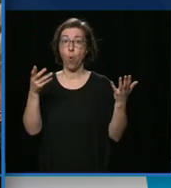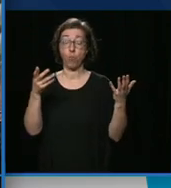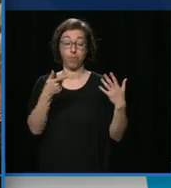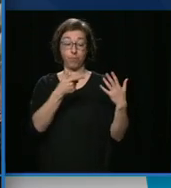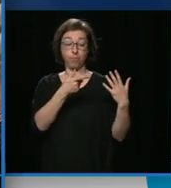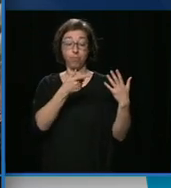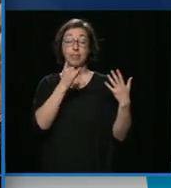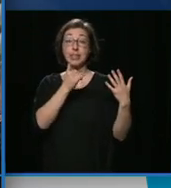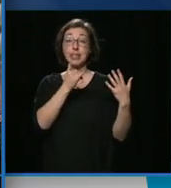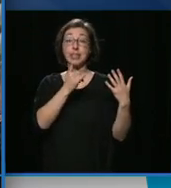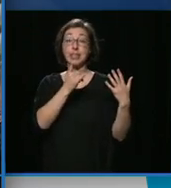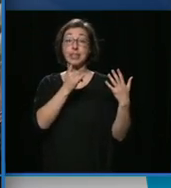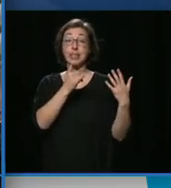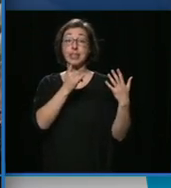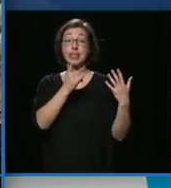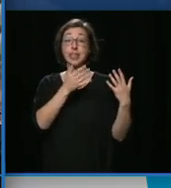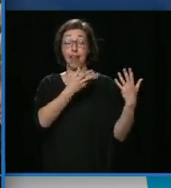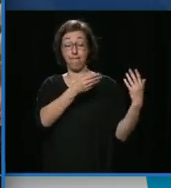stimule la demande, on ne fait rien pour aider le marché.